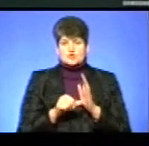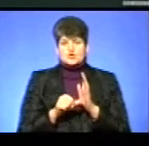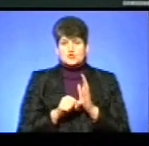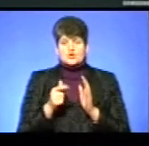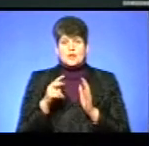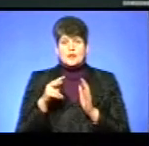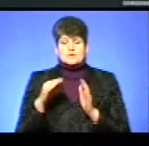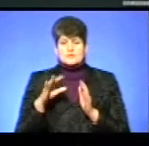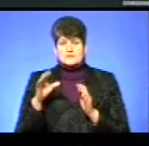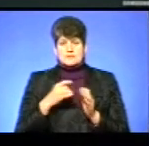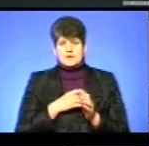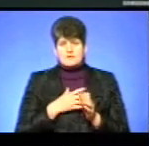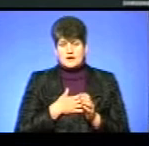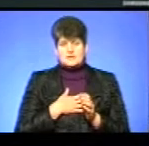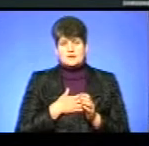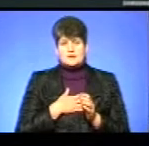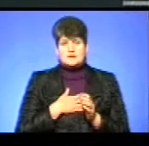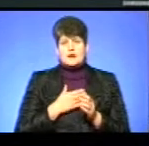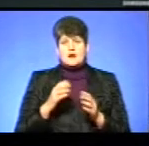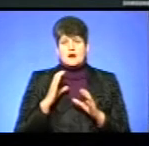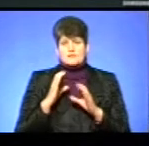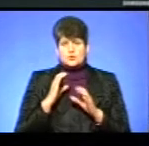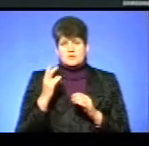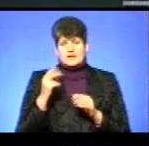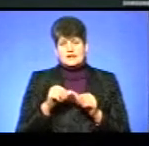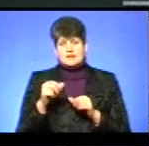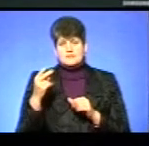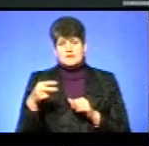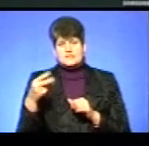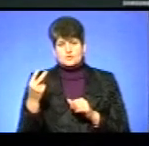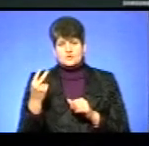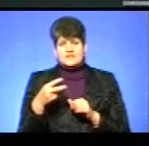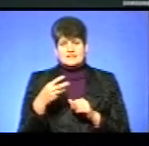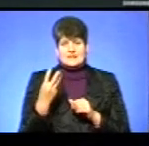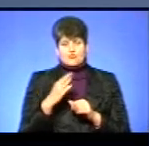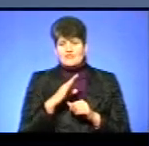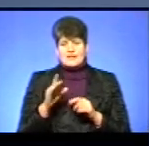усі приватні автобуси, окрім 22 і 23, не виїхали на маршрути.